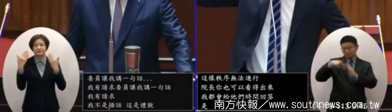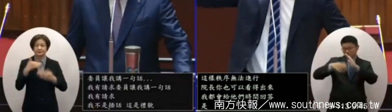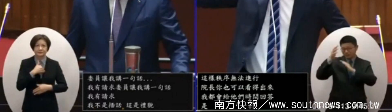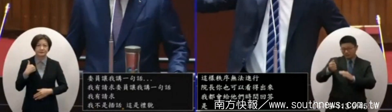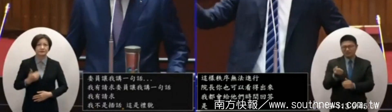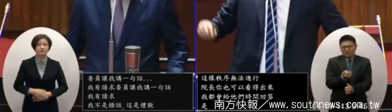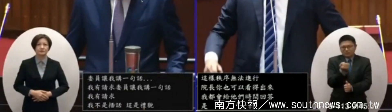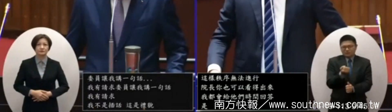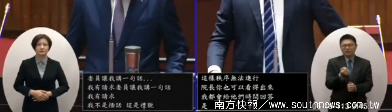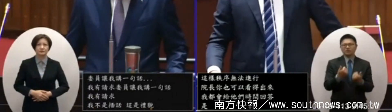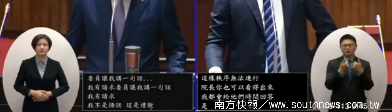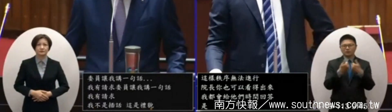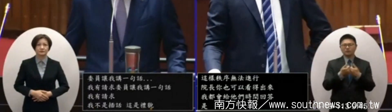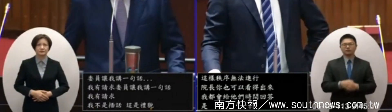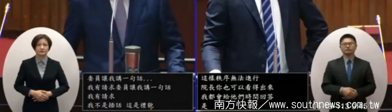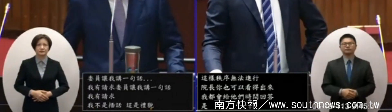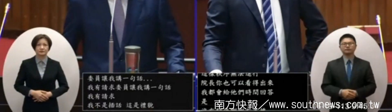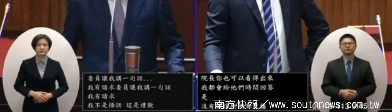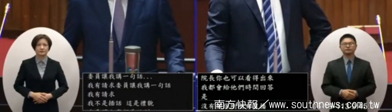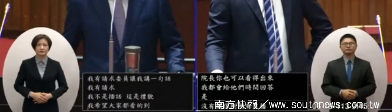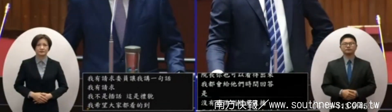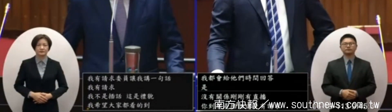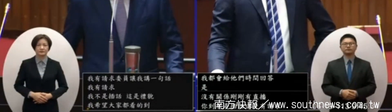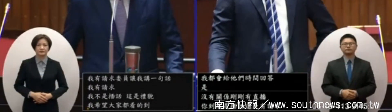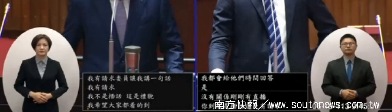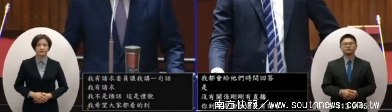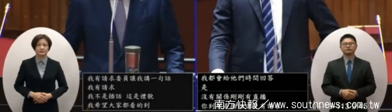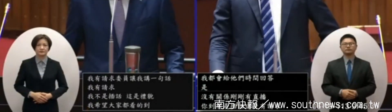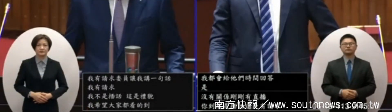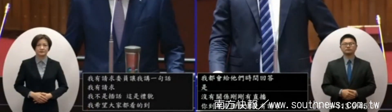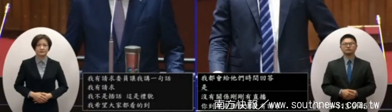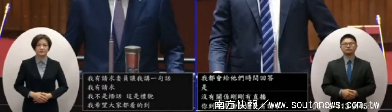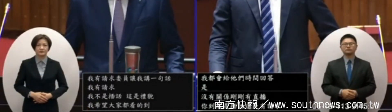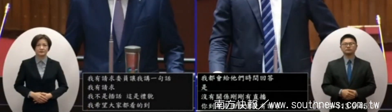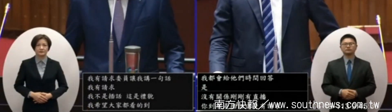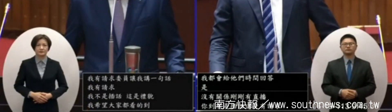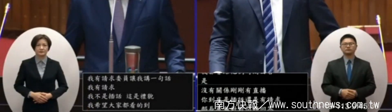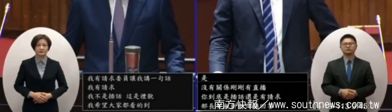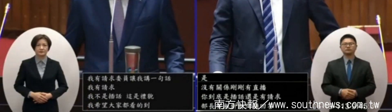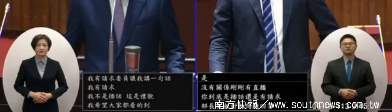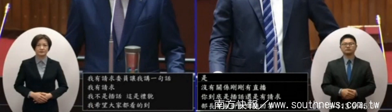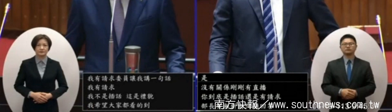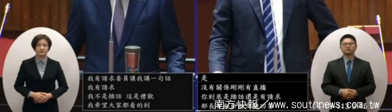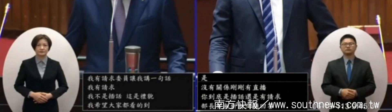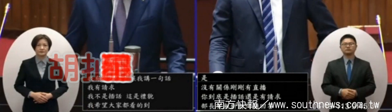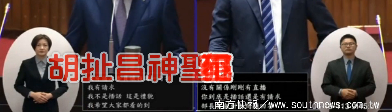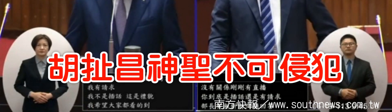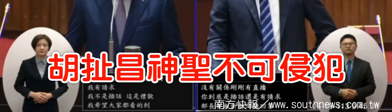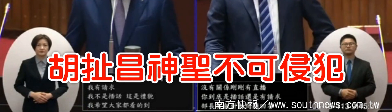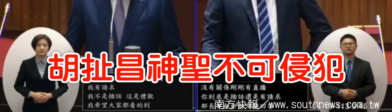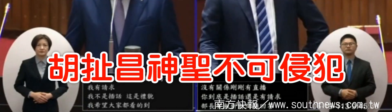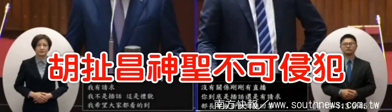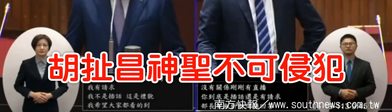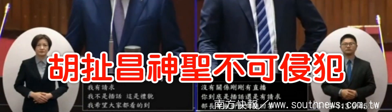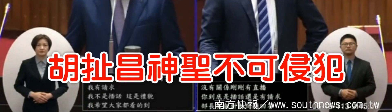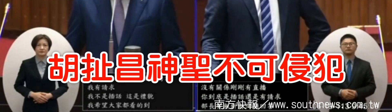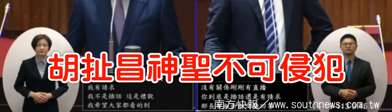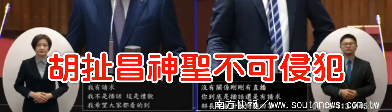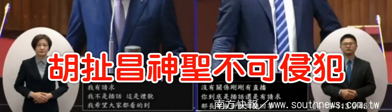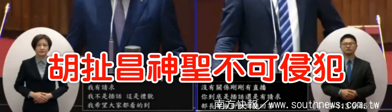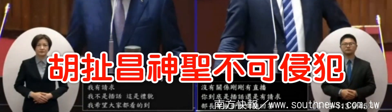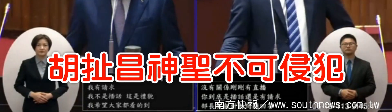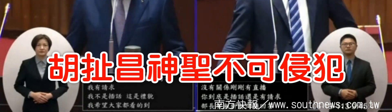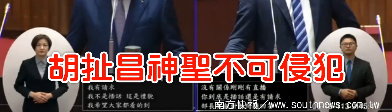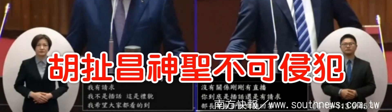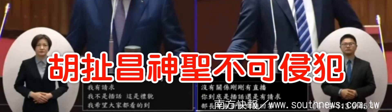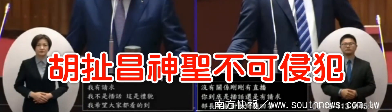持一下秩序時間暫停跟黃委員報告一下跟院長報告一下也跟所有的委員報告一下全委員會所有的尋答